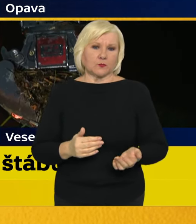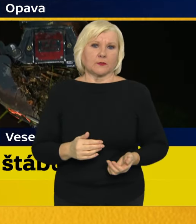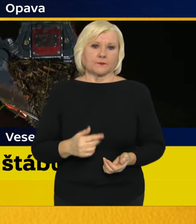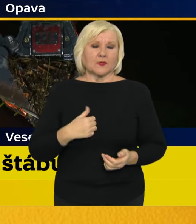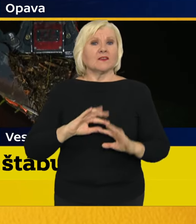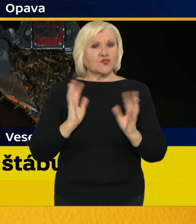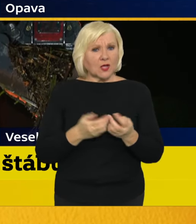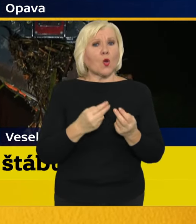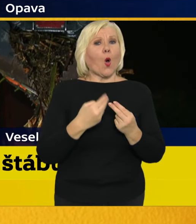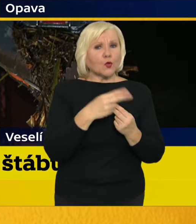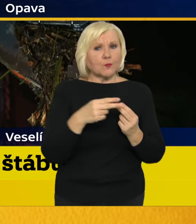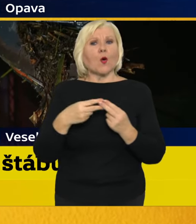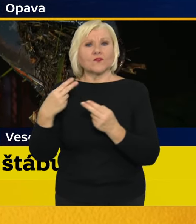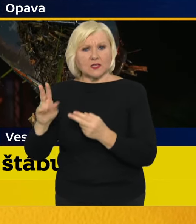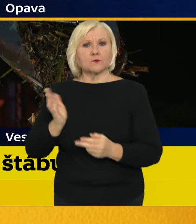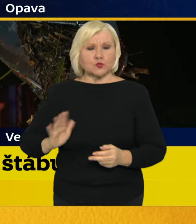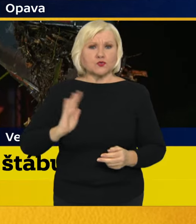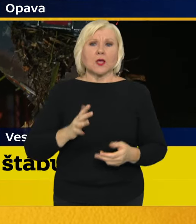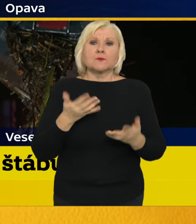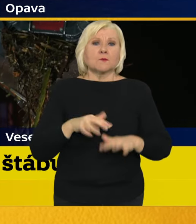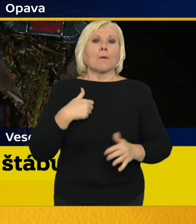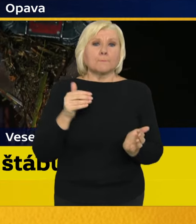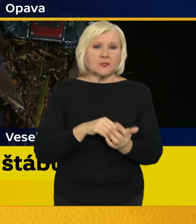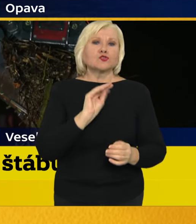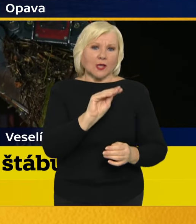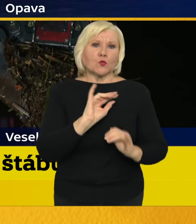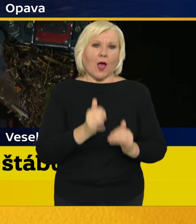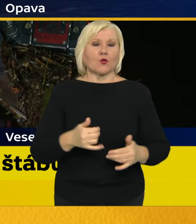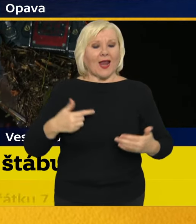že se když tak včas ozveme, ale v současné době to není potřeba.